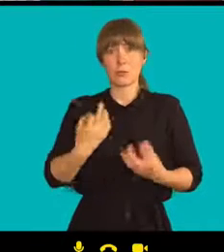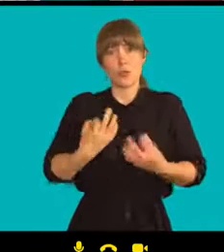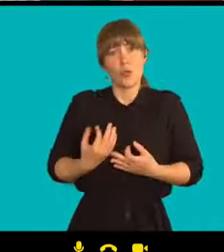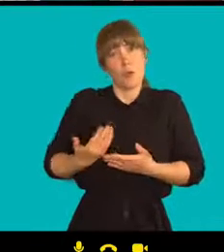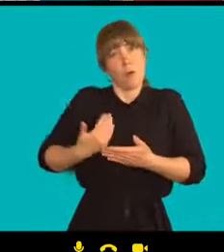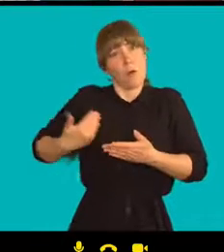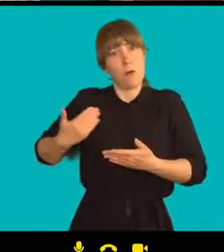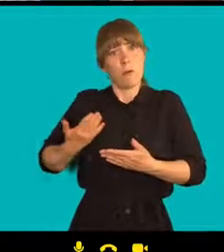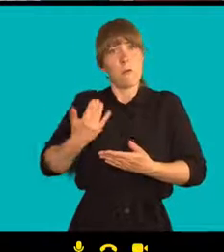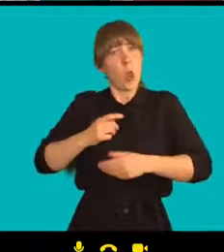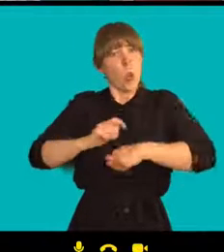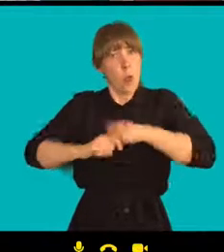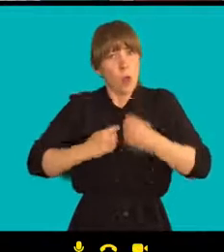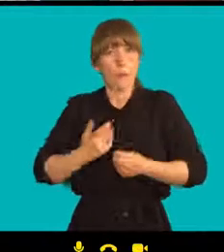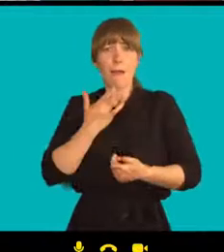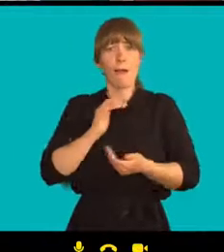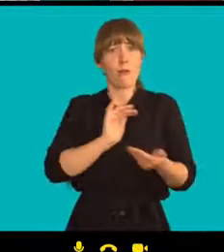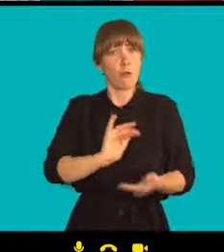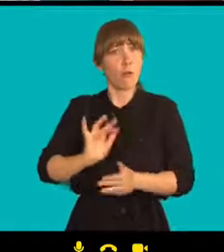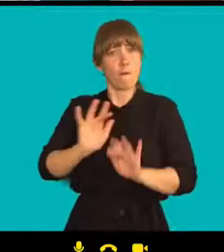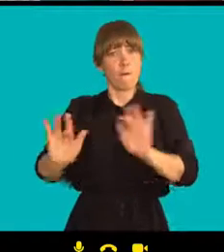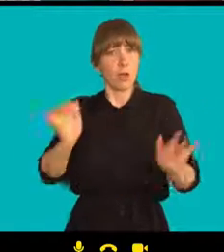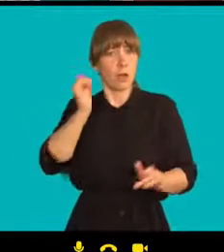s lidskými právy,